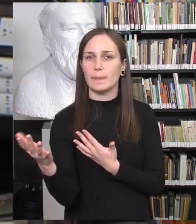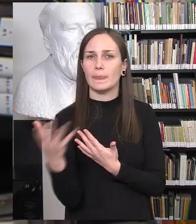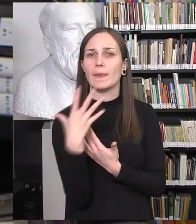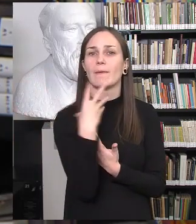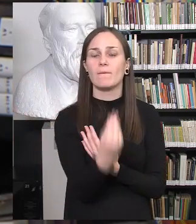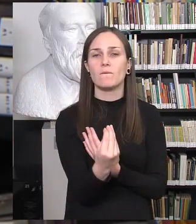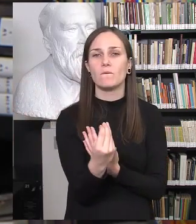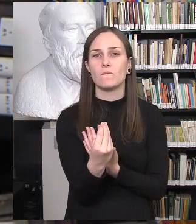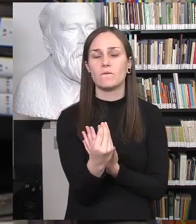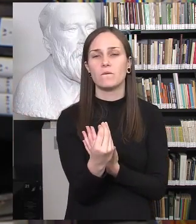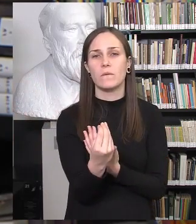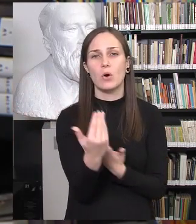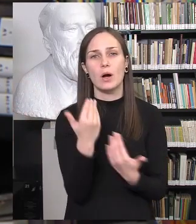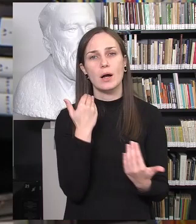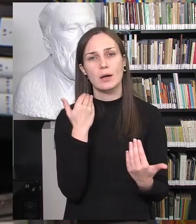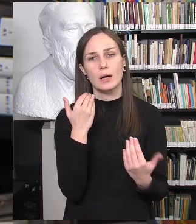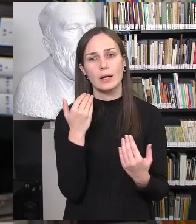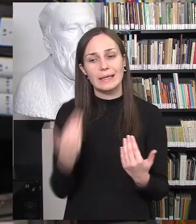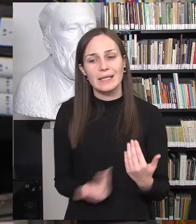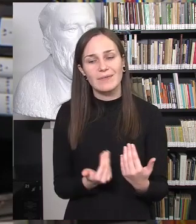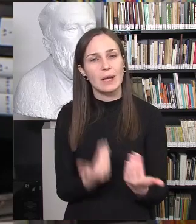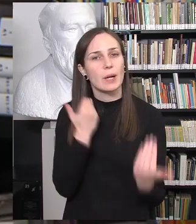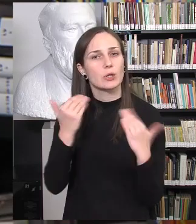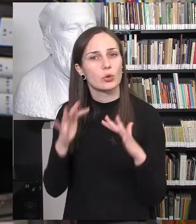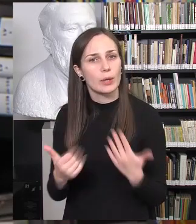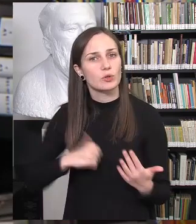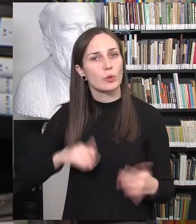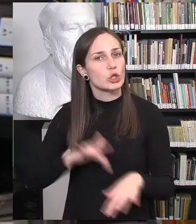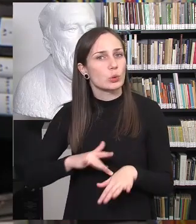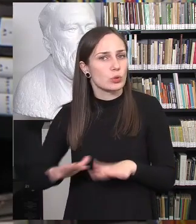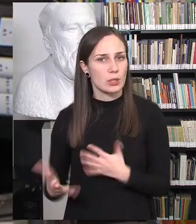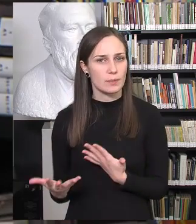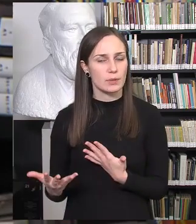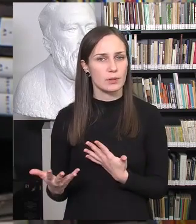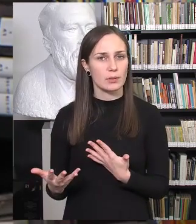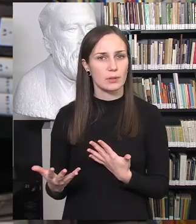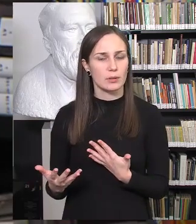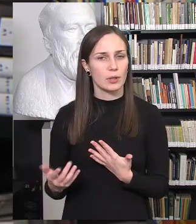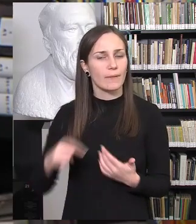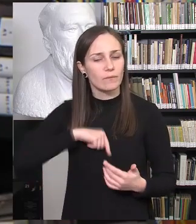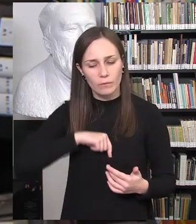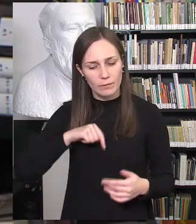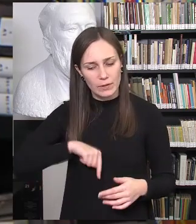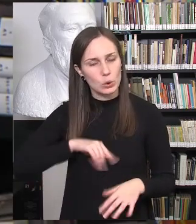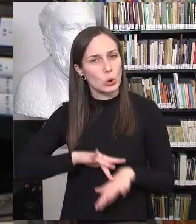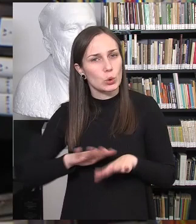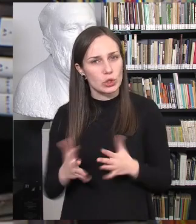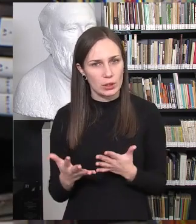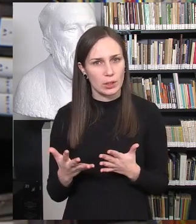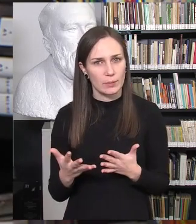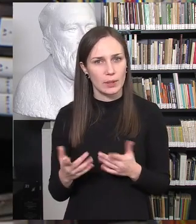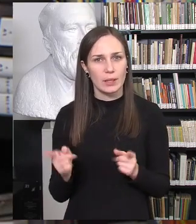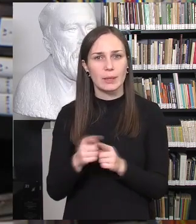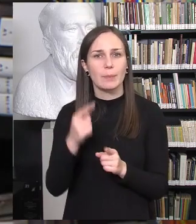tai atrodo, sakykime, praktikoje, kaip žmonės jaučiasi, ką jiems tai sukelia ir ypač, galbūt, kaip